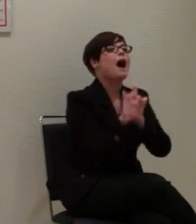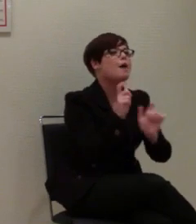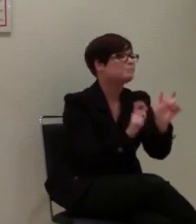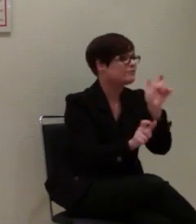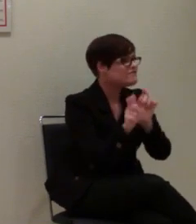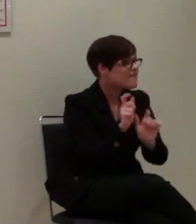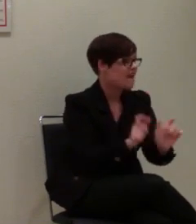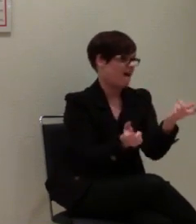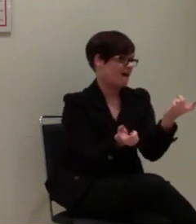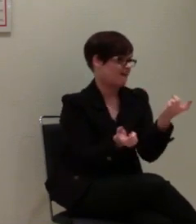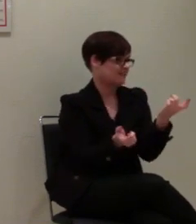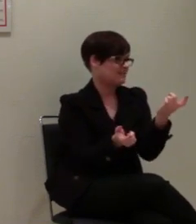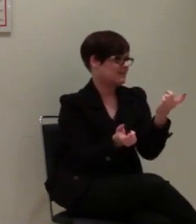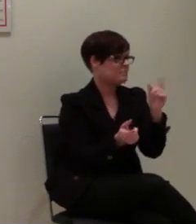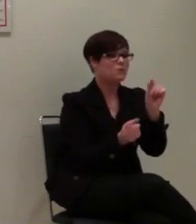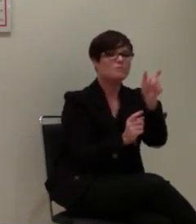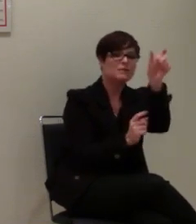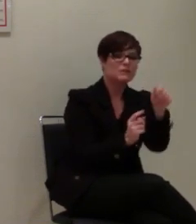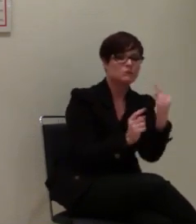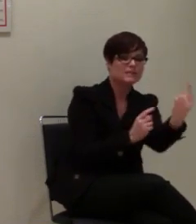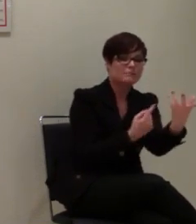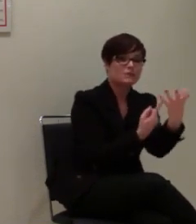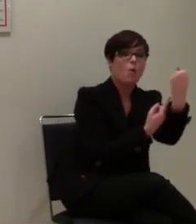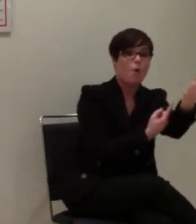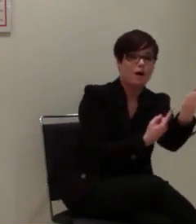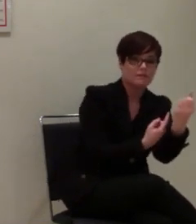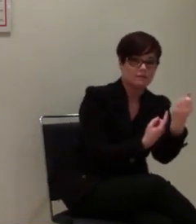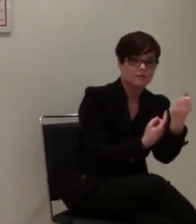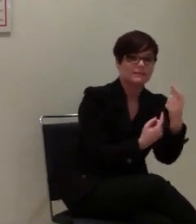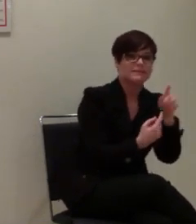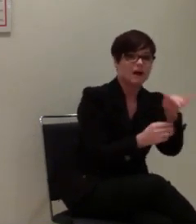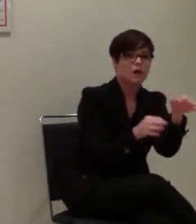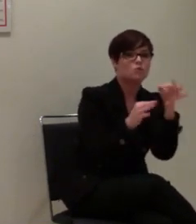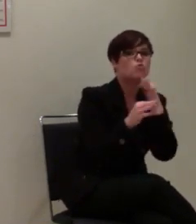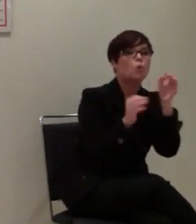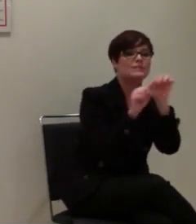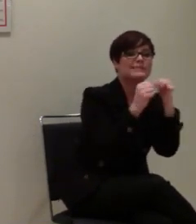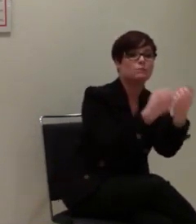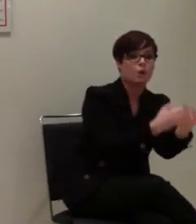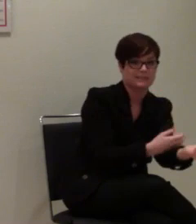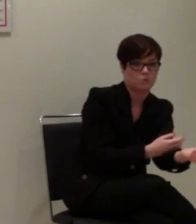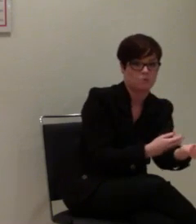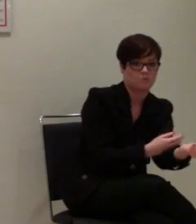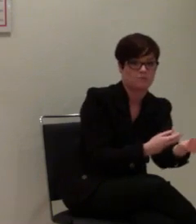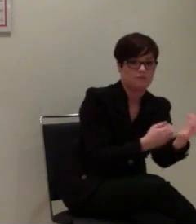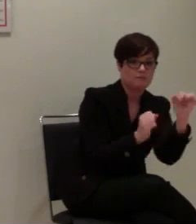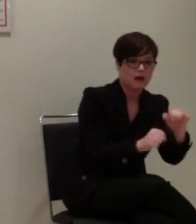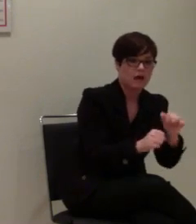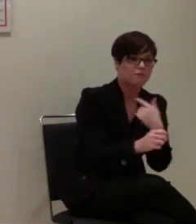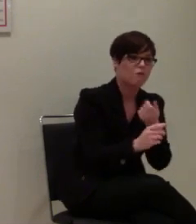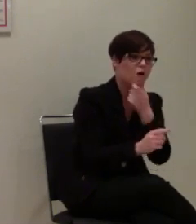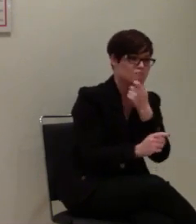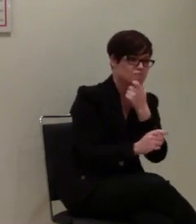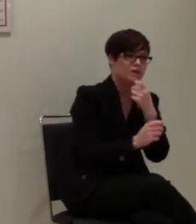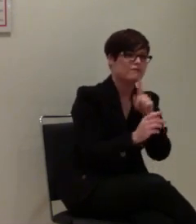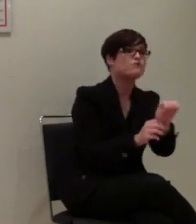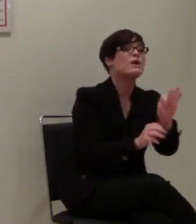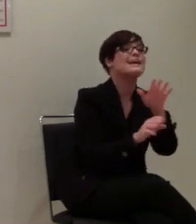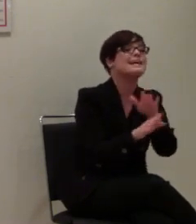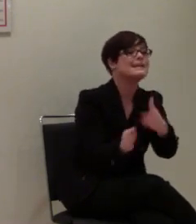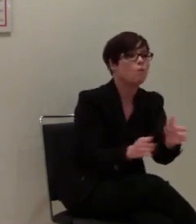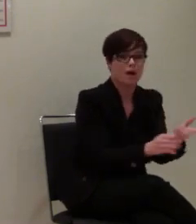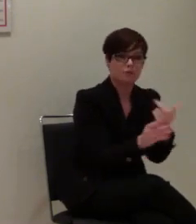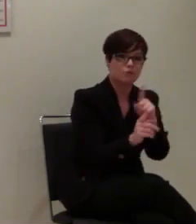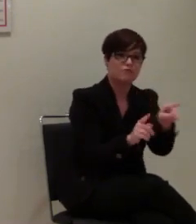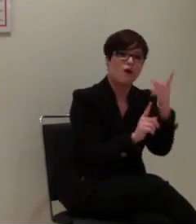Das heißt, derjenige, der da geortet wird, ist in einer Notsituation und es kann davon ausgegangen werden, dass es für ihn in Ordnung ist, dass er geortet